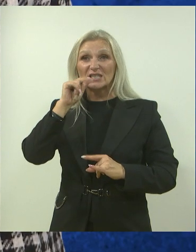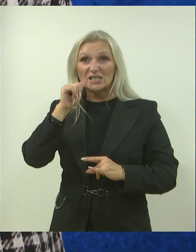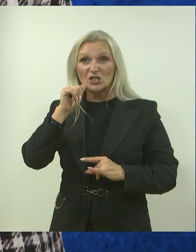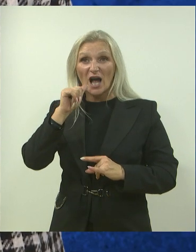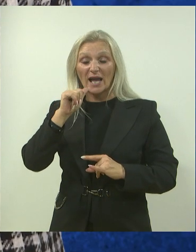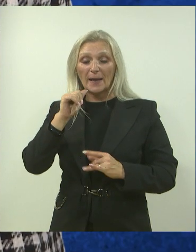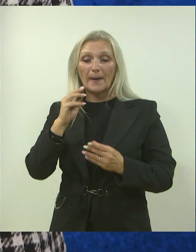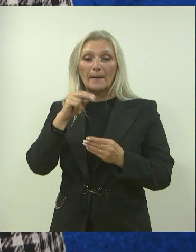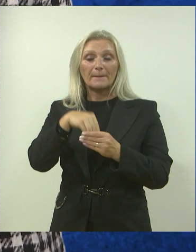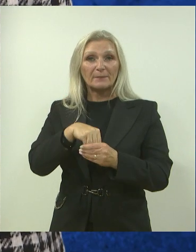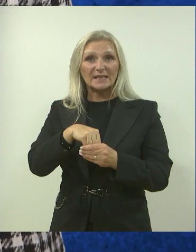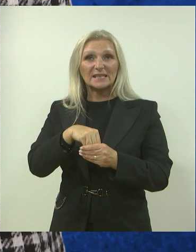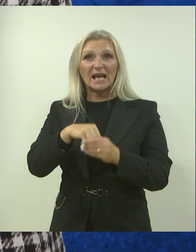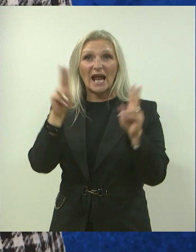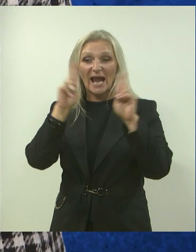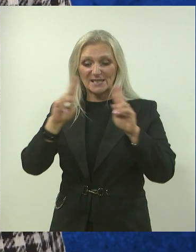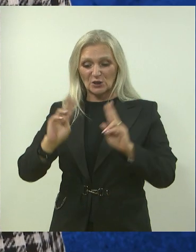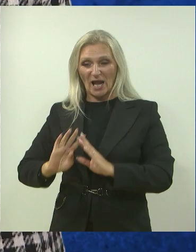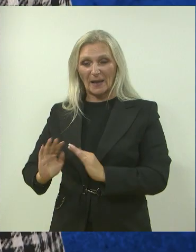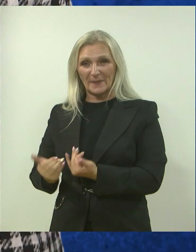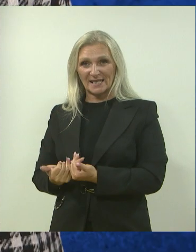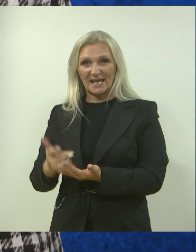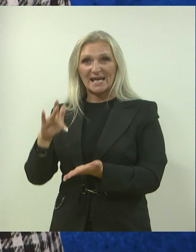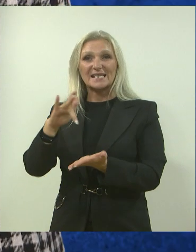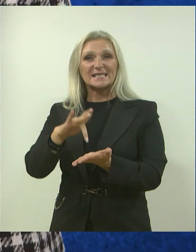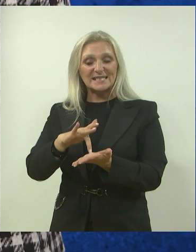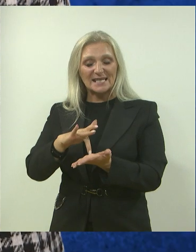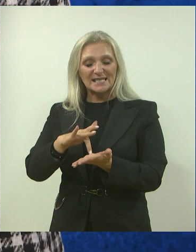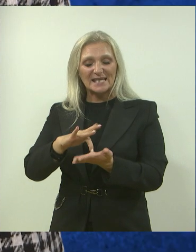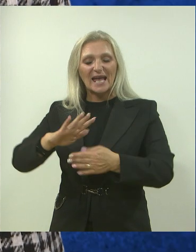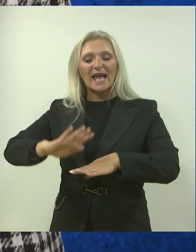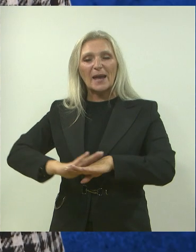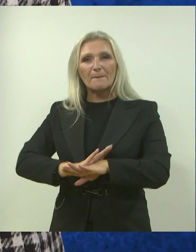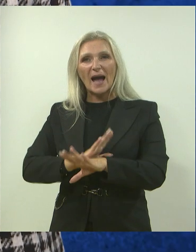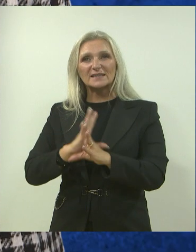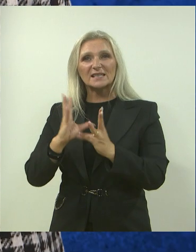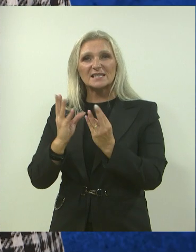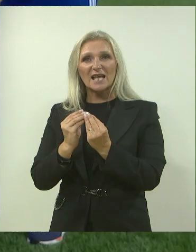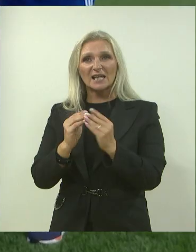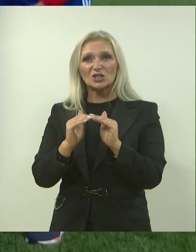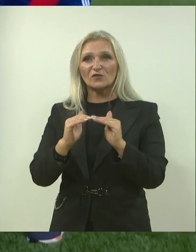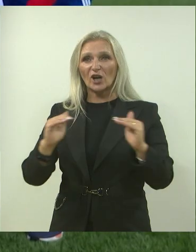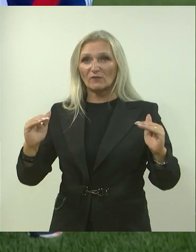nacionalnih manjina. Cilj kampa je jačati zajedništvo i empatiju i ravnopravnost u društvu.